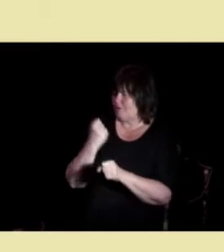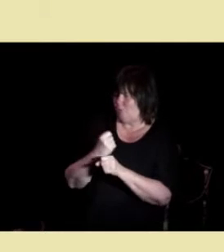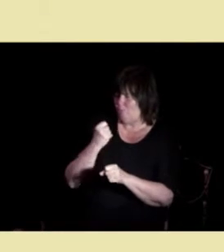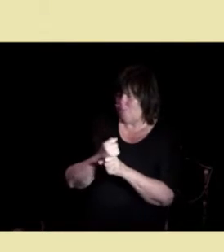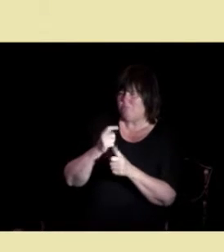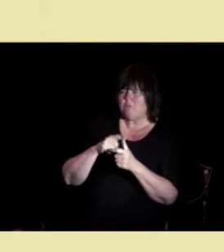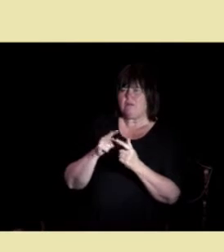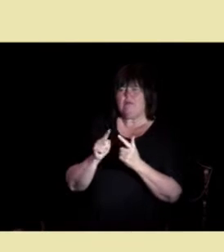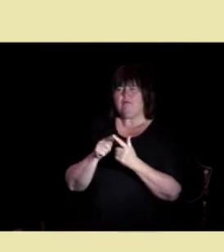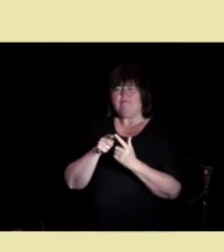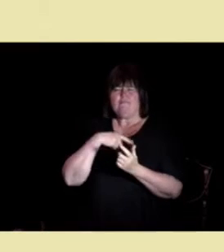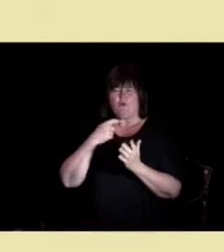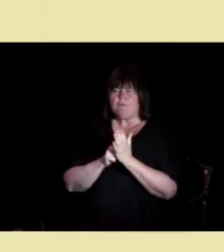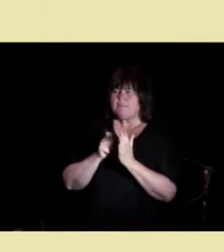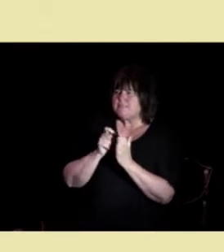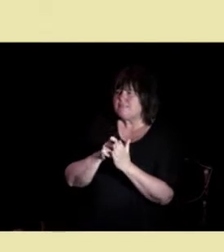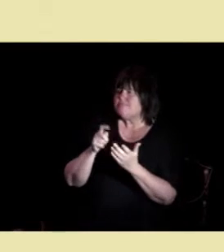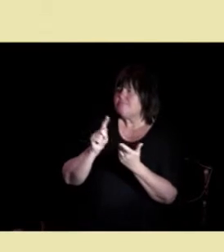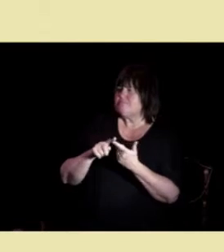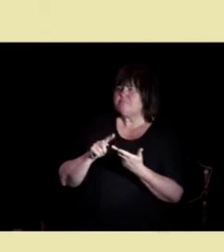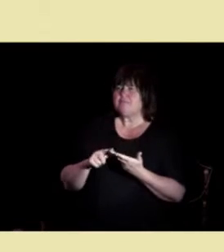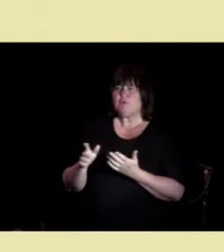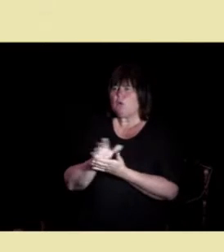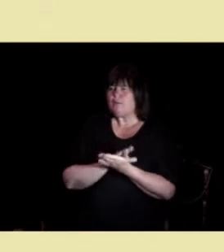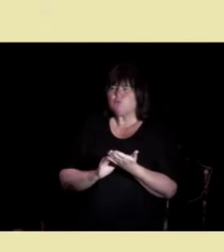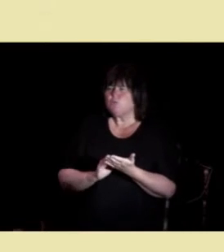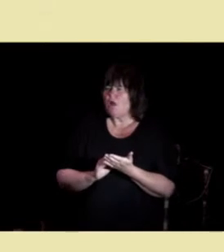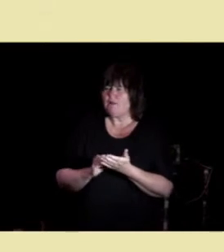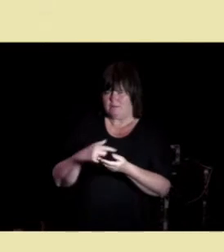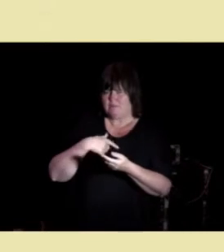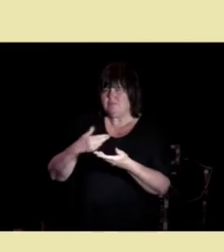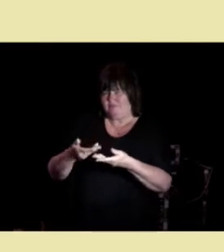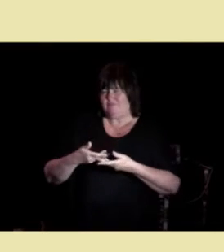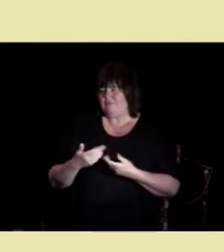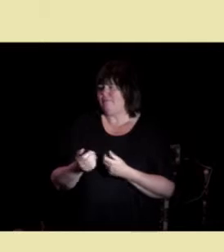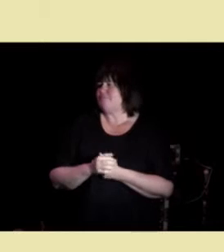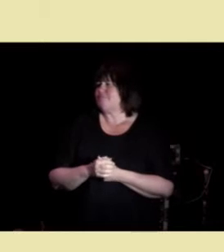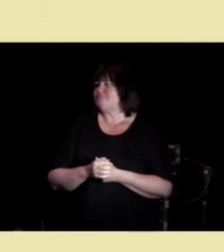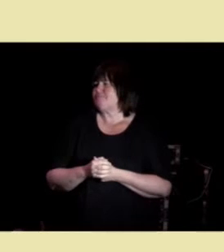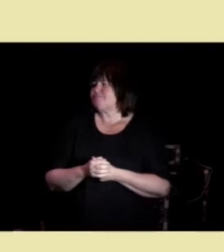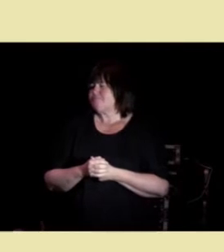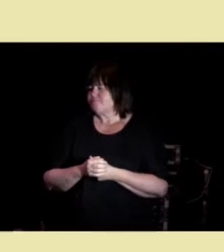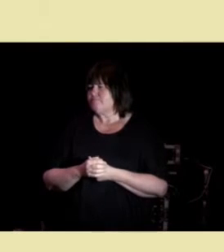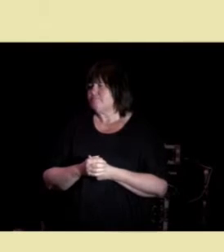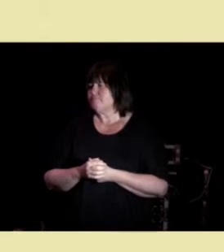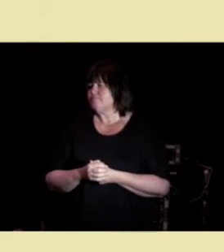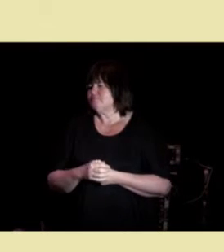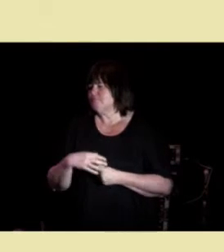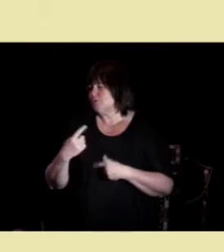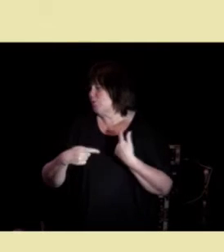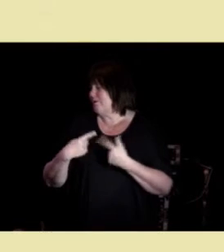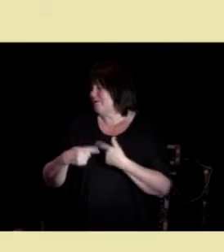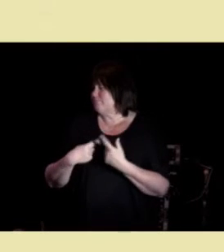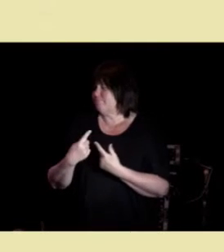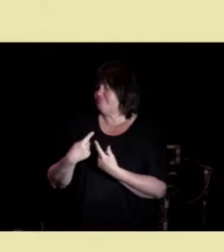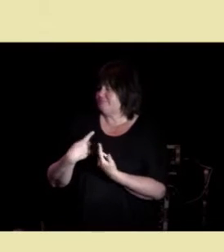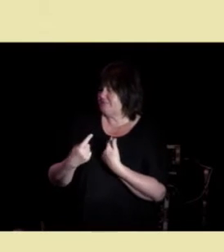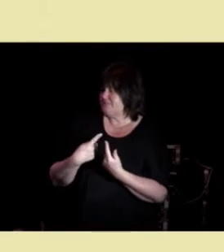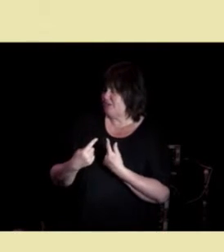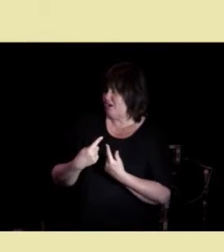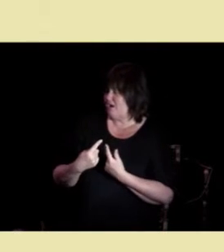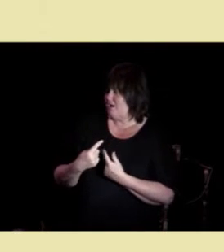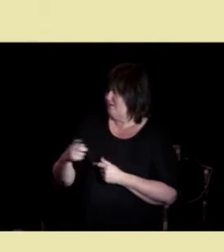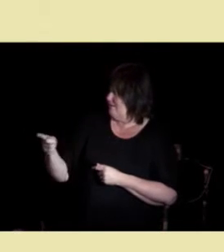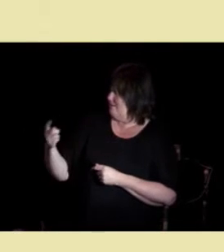prinsippene våre og resultatene som vi fikk. Og etter en stund da, når jeg hadde snakket om det her, så ser han